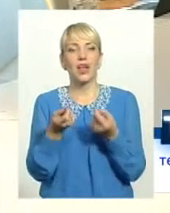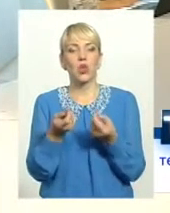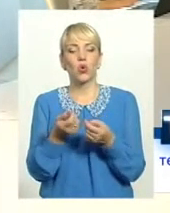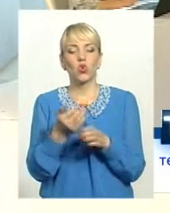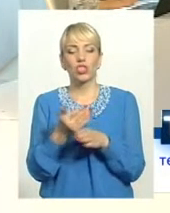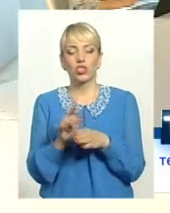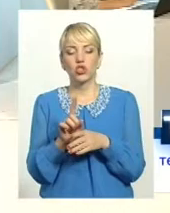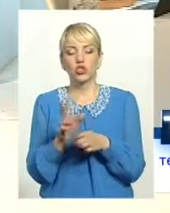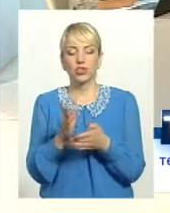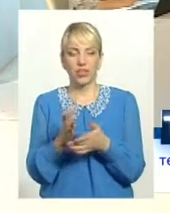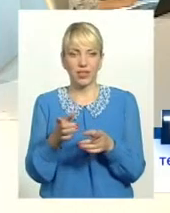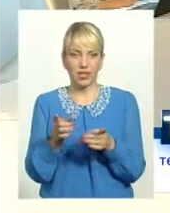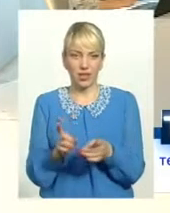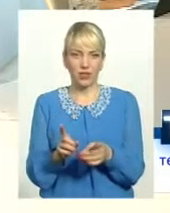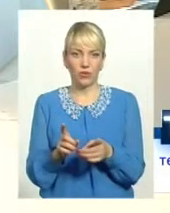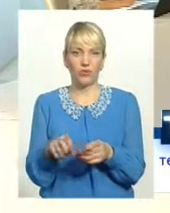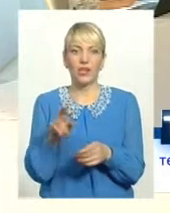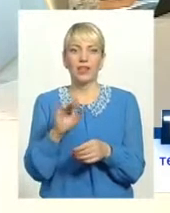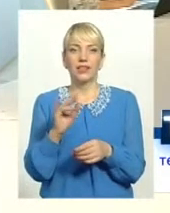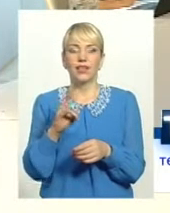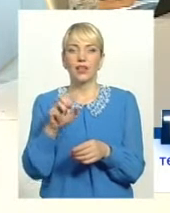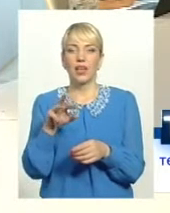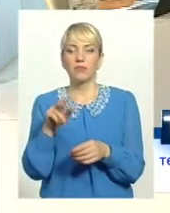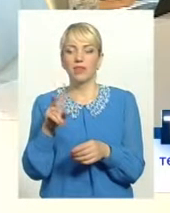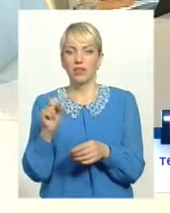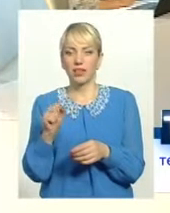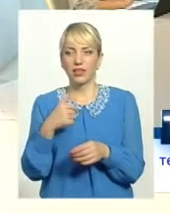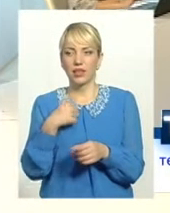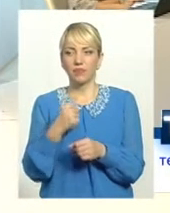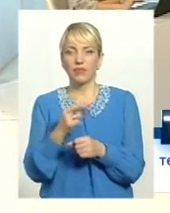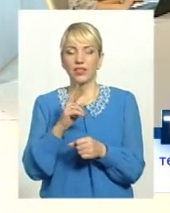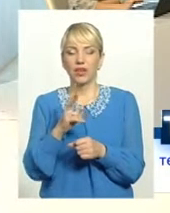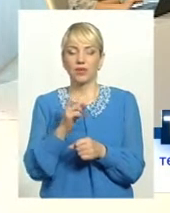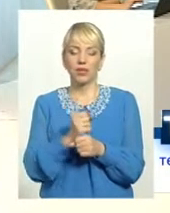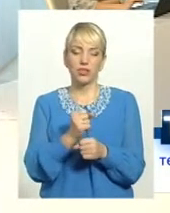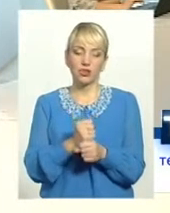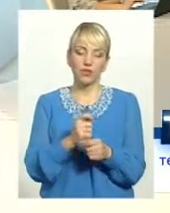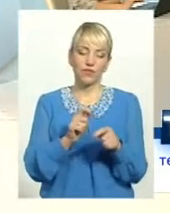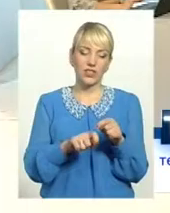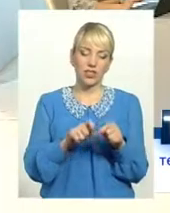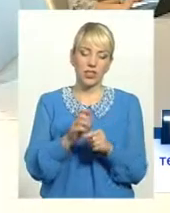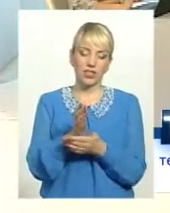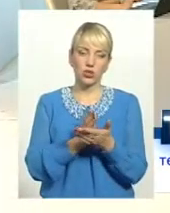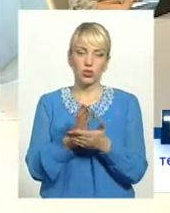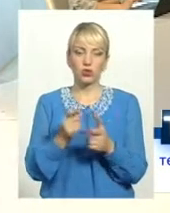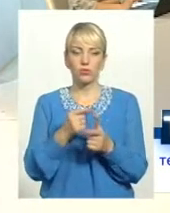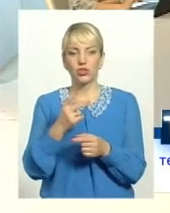що є реально. На жаль. Динаміка, як працює фіскальна служба, краще чи гірше, в минулому році було